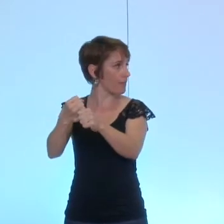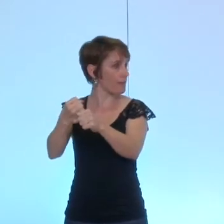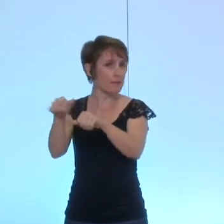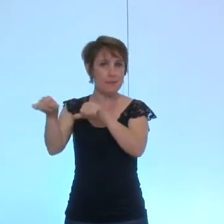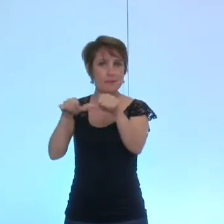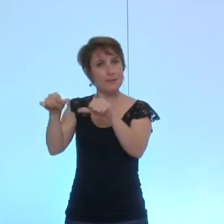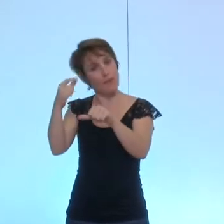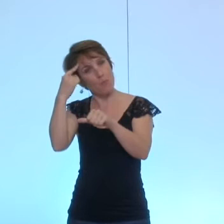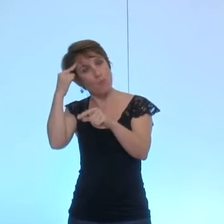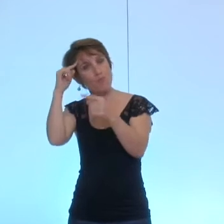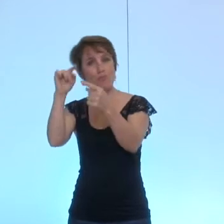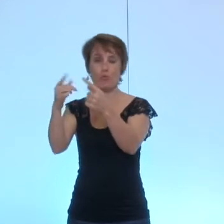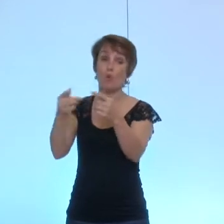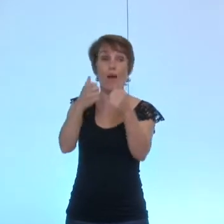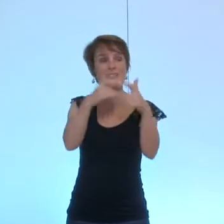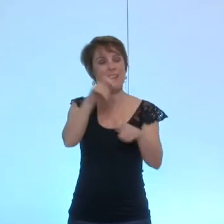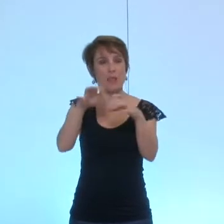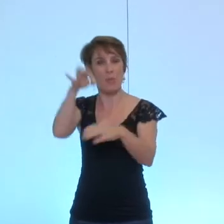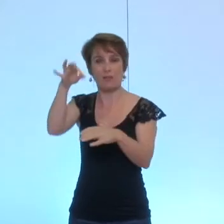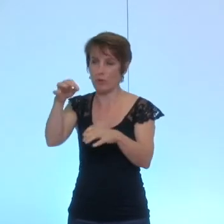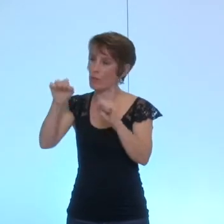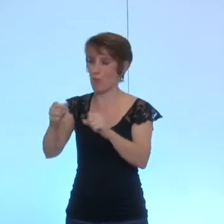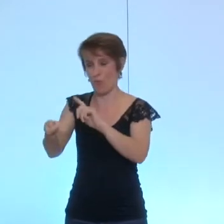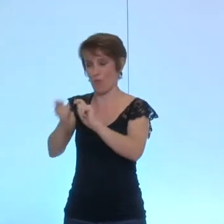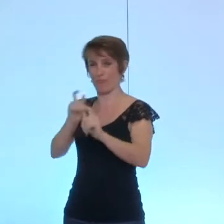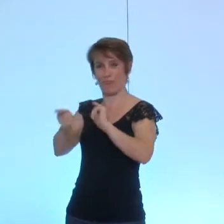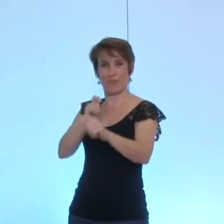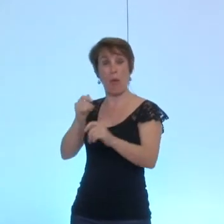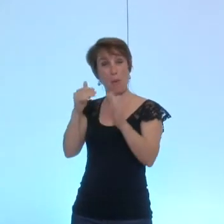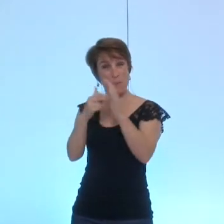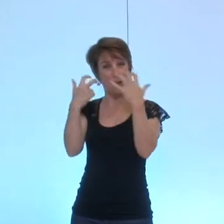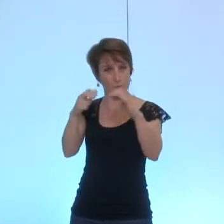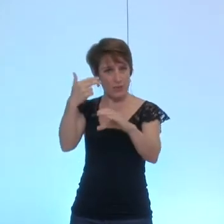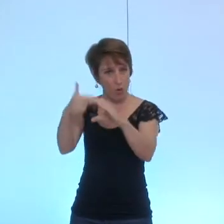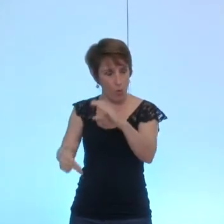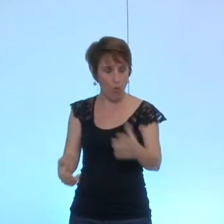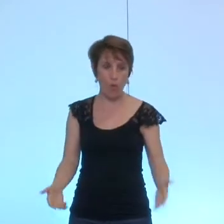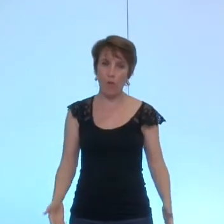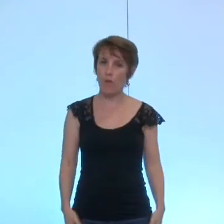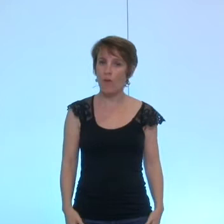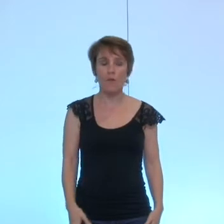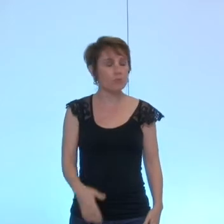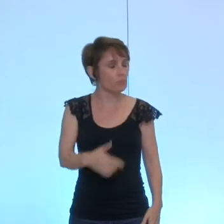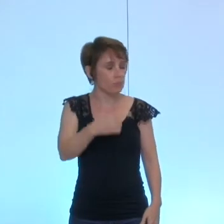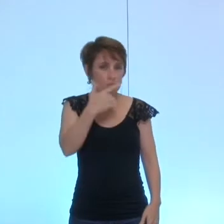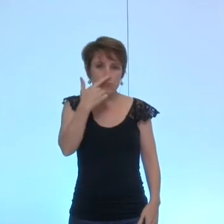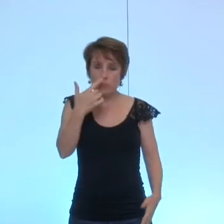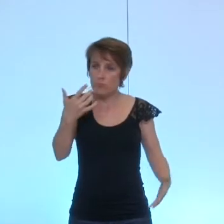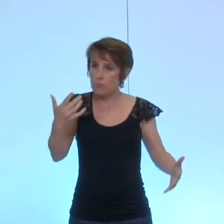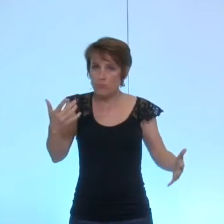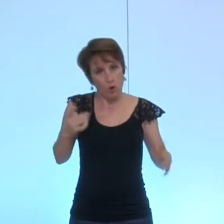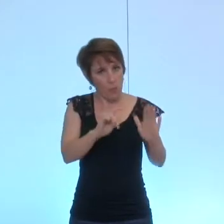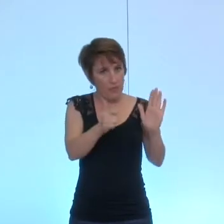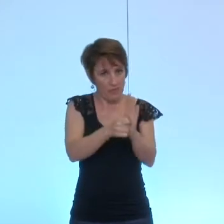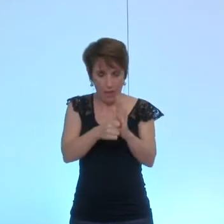votre majorité plus de 1800 euros. Et oui, il y a là, évidemment, un calendrier qui